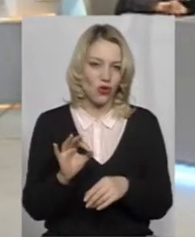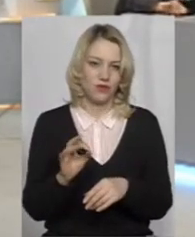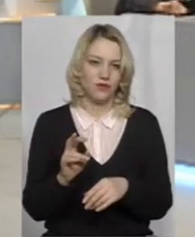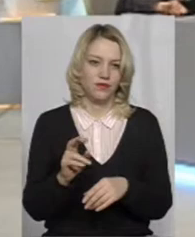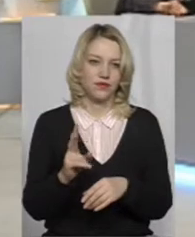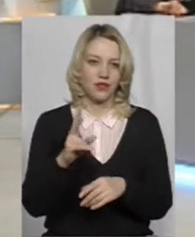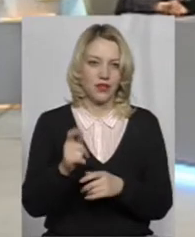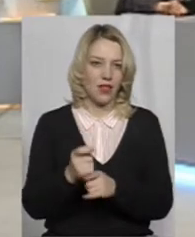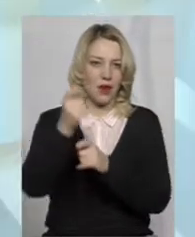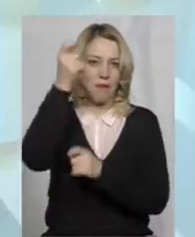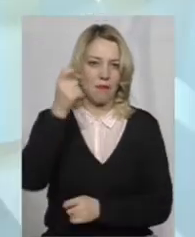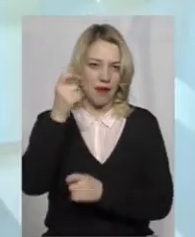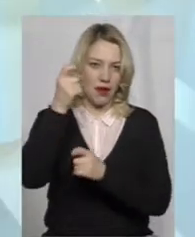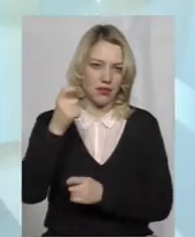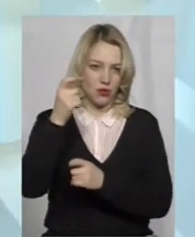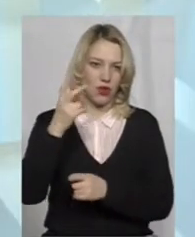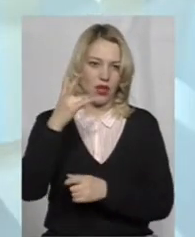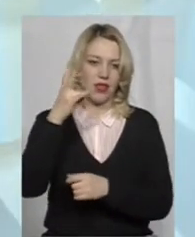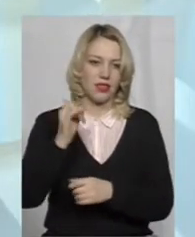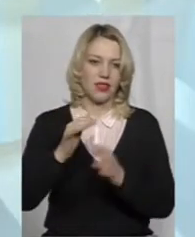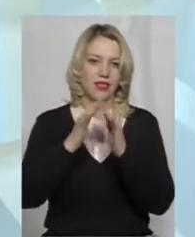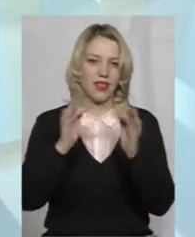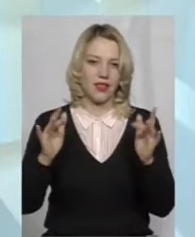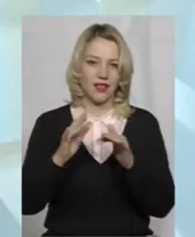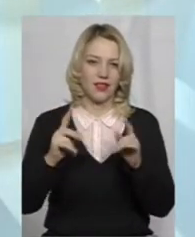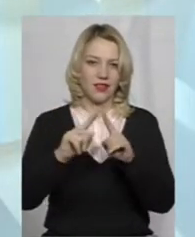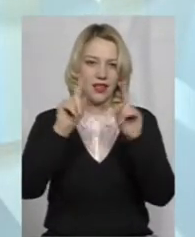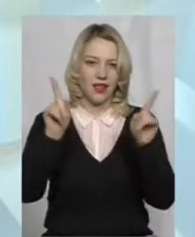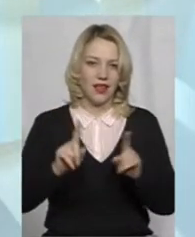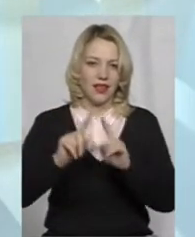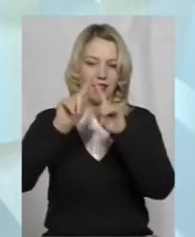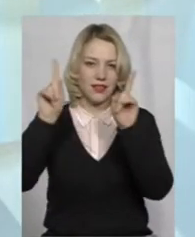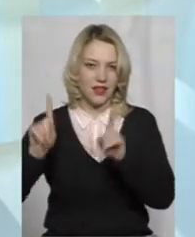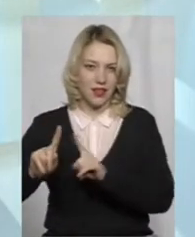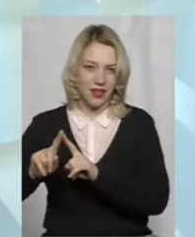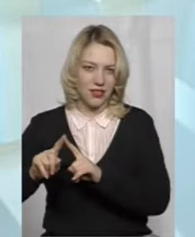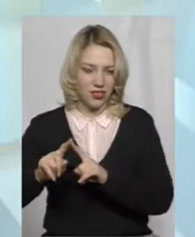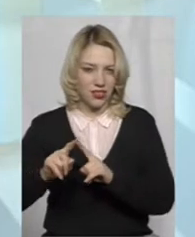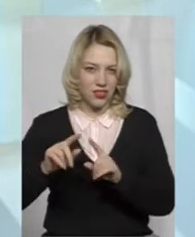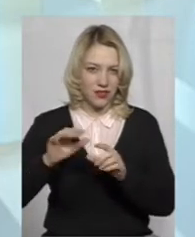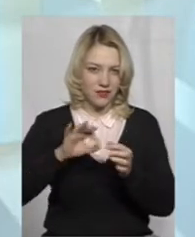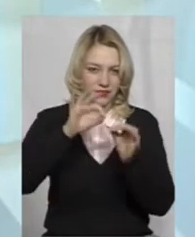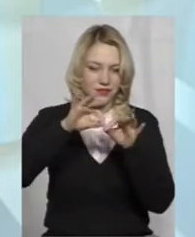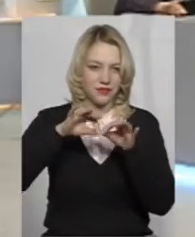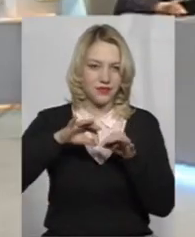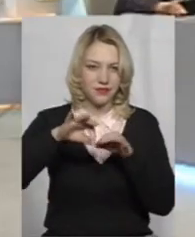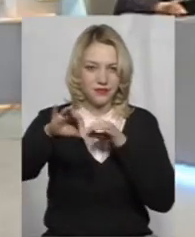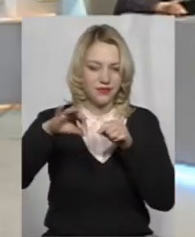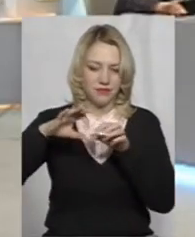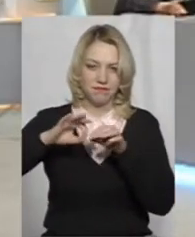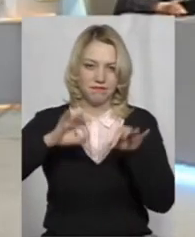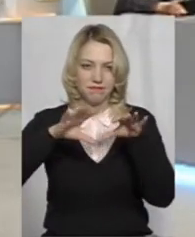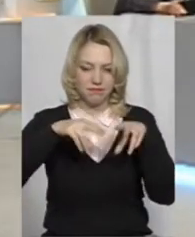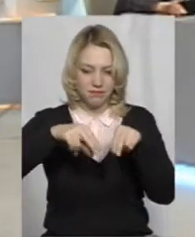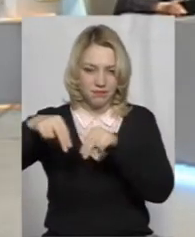На парасольки, на ялинки, на сердечки. Так, ми все робимо для того, щоб